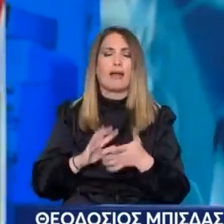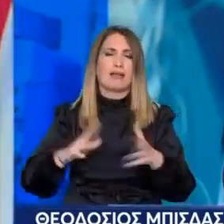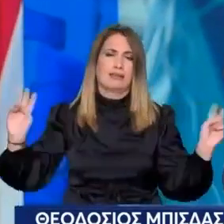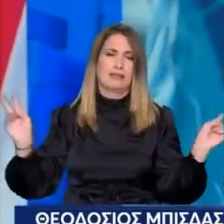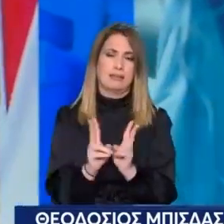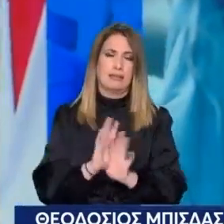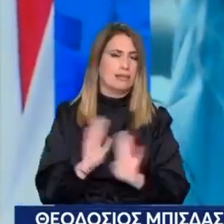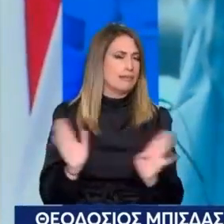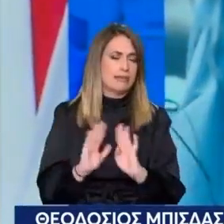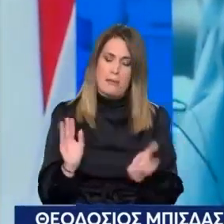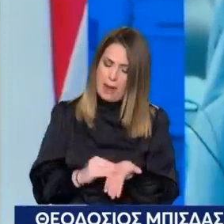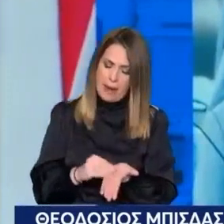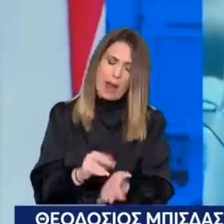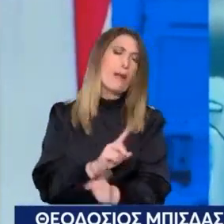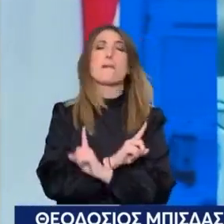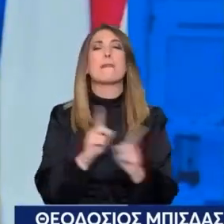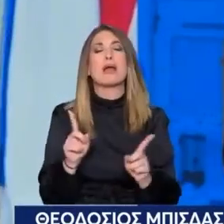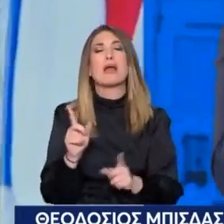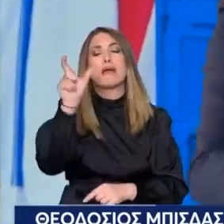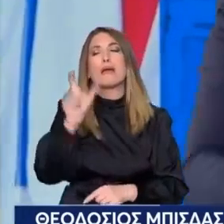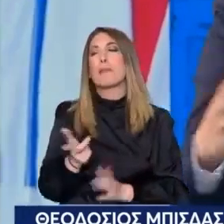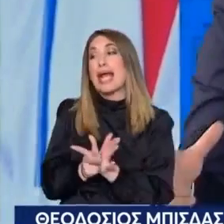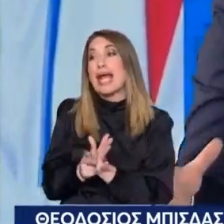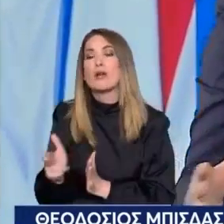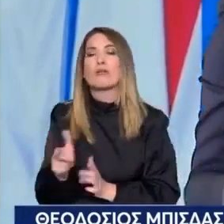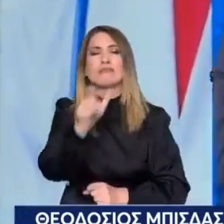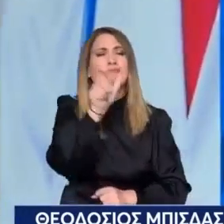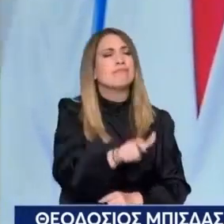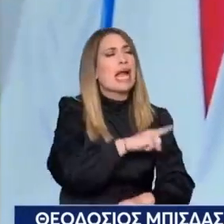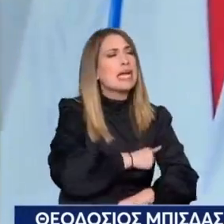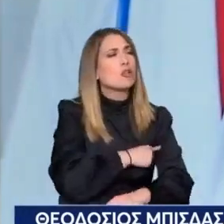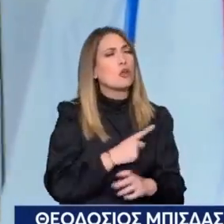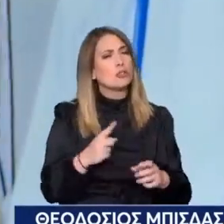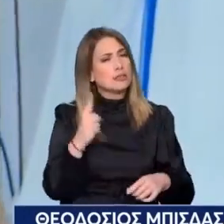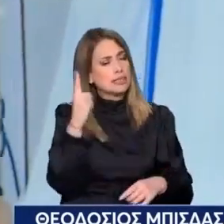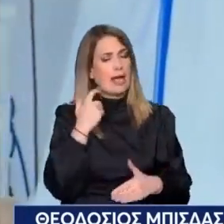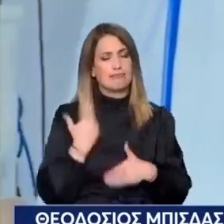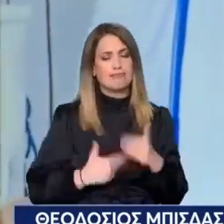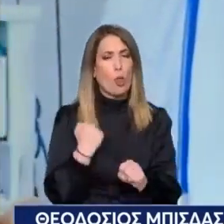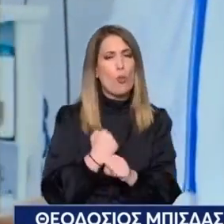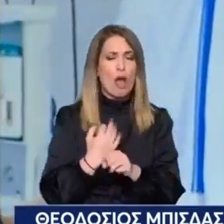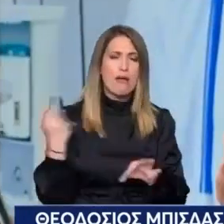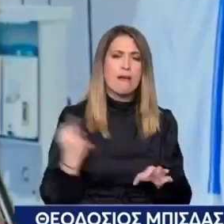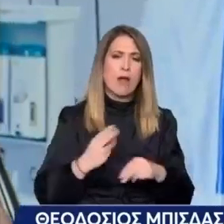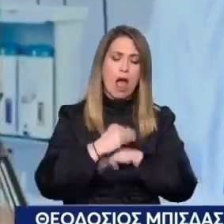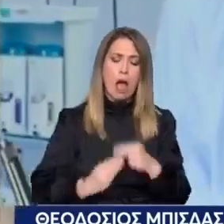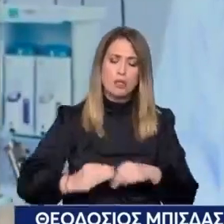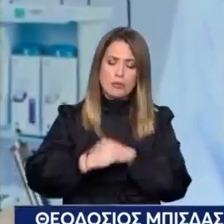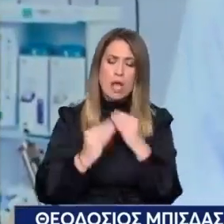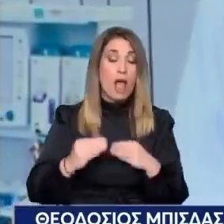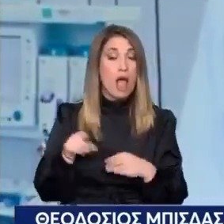συσσόρευση πολλών λαθών Που αφορούν τον χειρουργό, τον ανεσυσιολόγο Όλους μαζί Αυτό, στα πλαίσια του υβριδικού χειρουργείου Έρχεται η